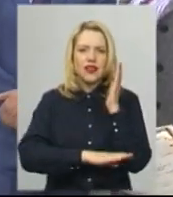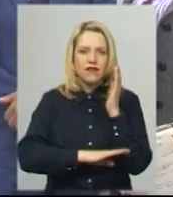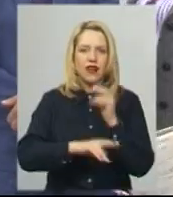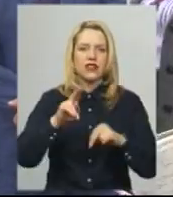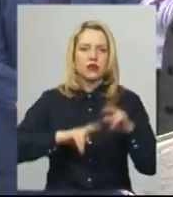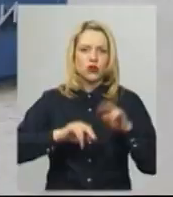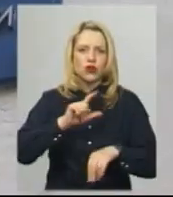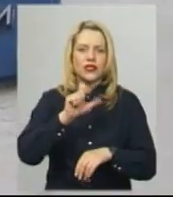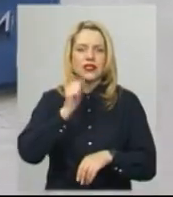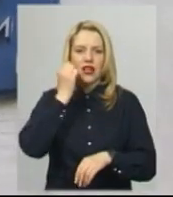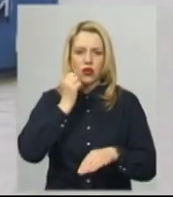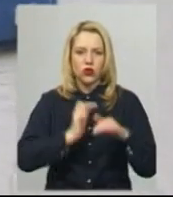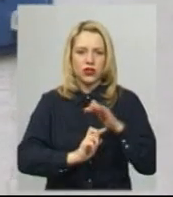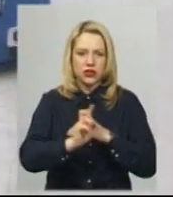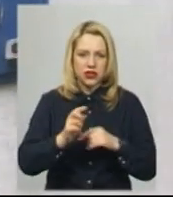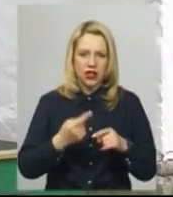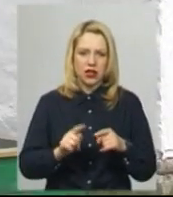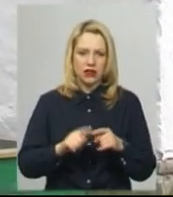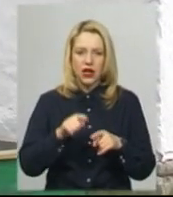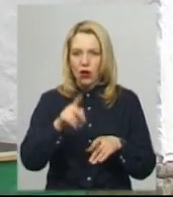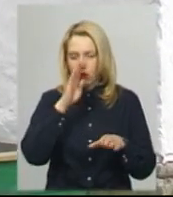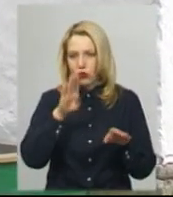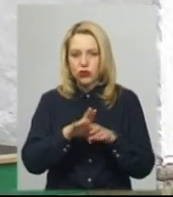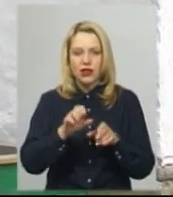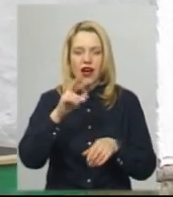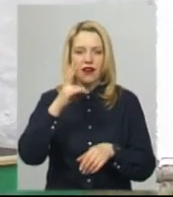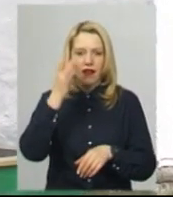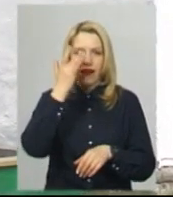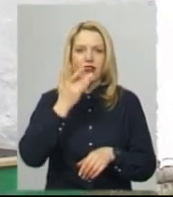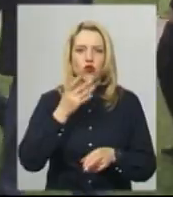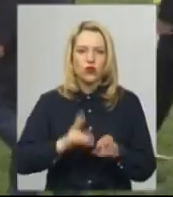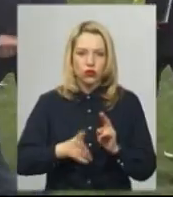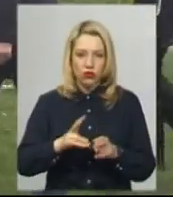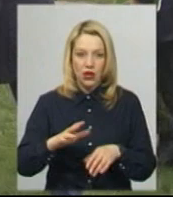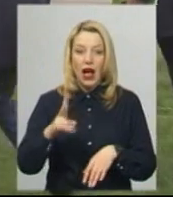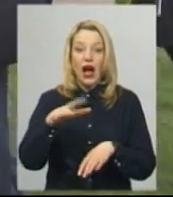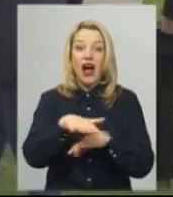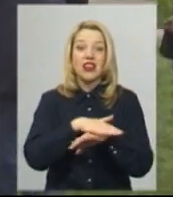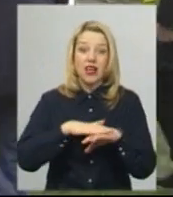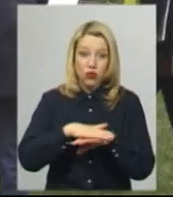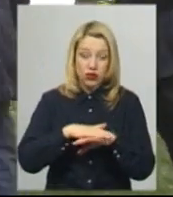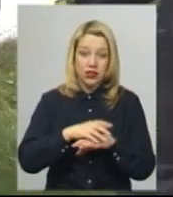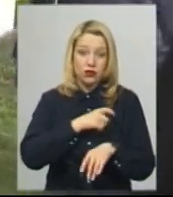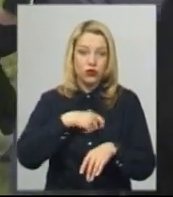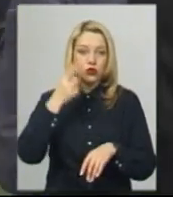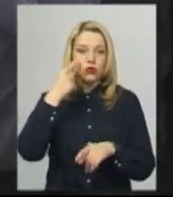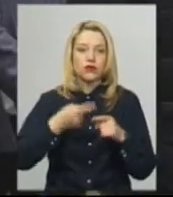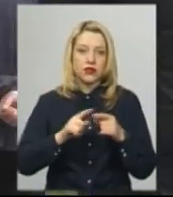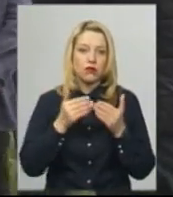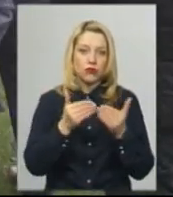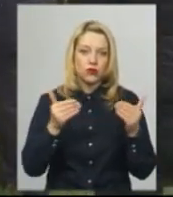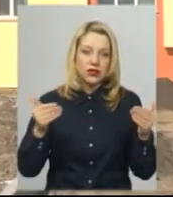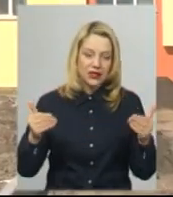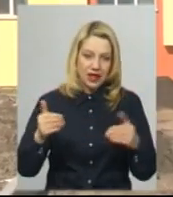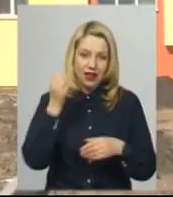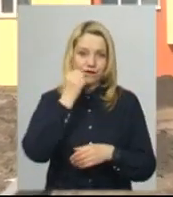світової. У корпус початкової школи, який більше нагадує літню кухню і який один із нардепів сплутав із музеєм старожитностей. Та пообіцяв, програма «Велике